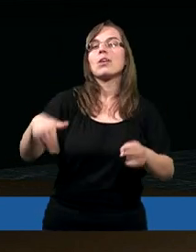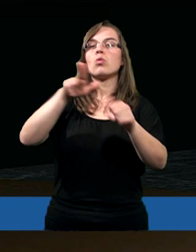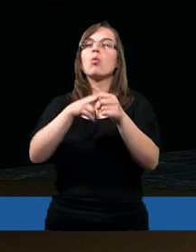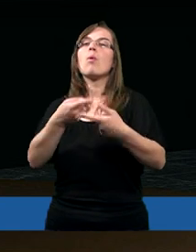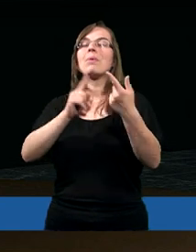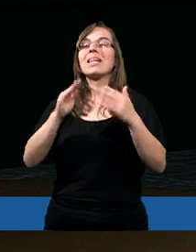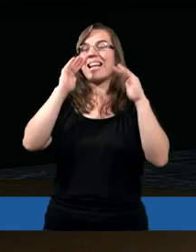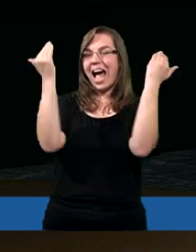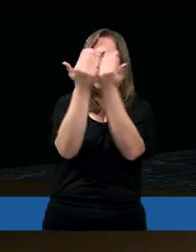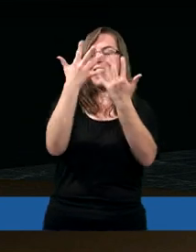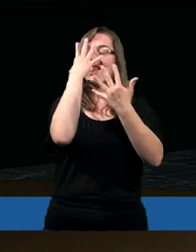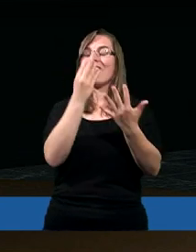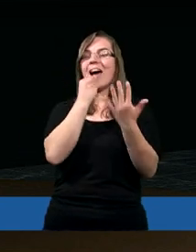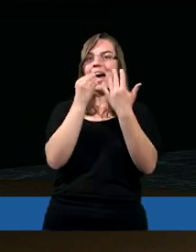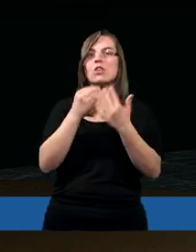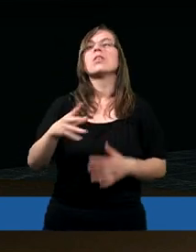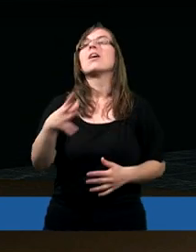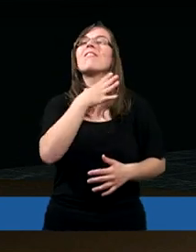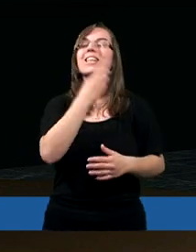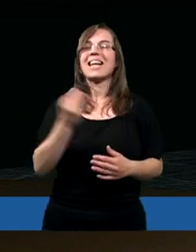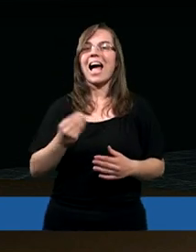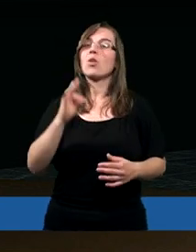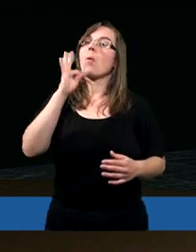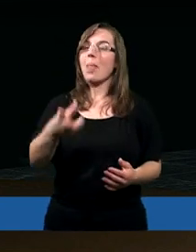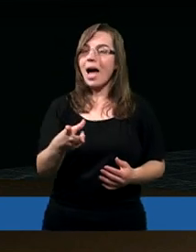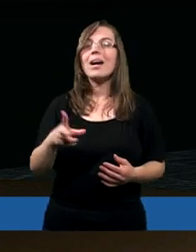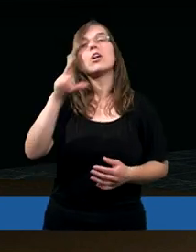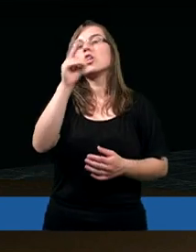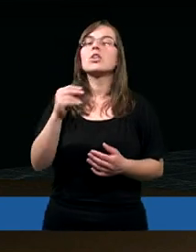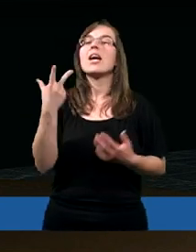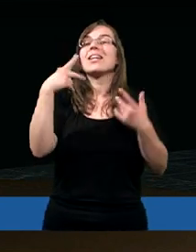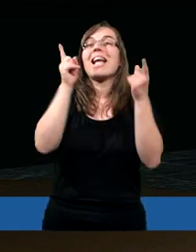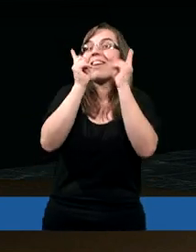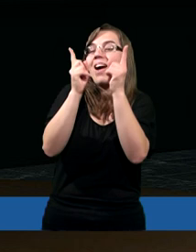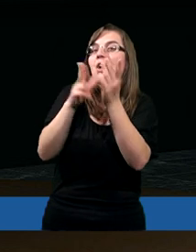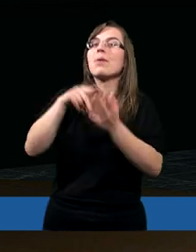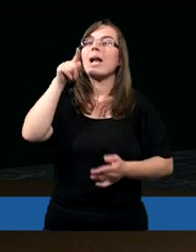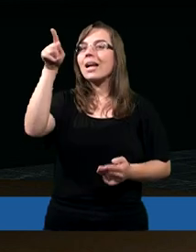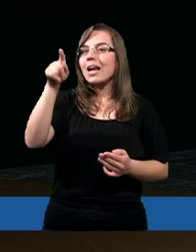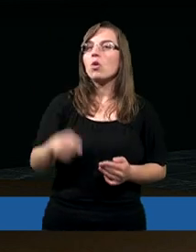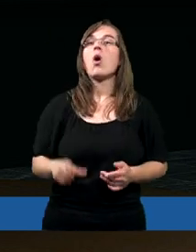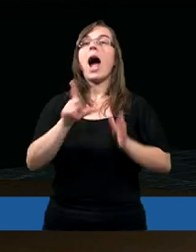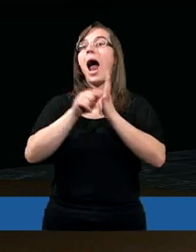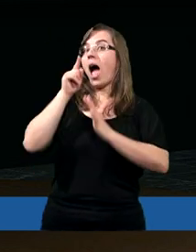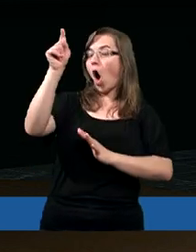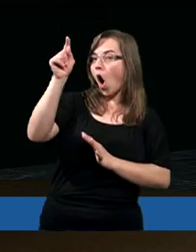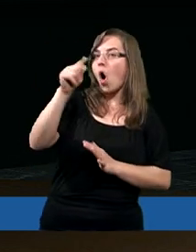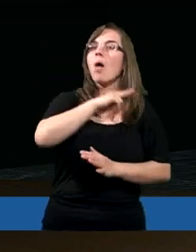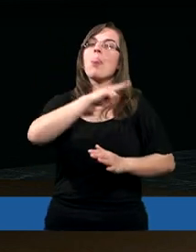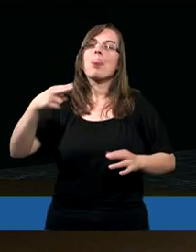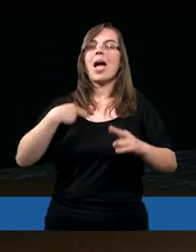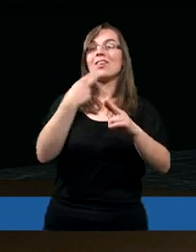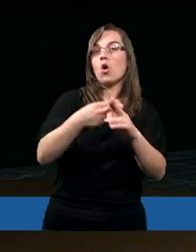przed którym zakrywa się twarz. Wzgardzony tak, że nie zważaliśmy na niego. Lecz on